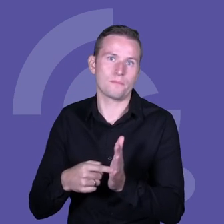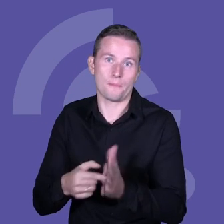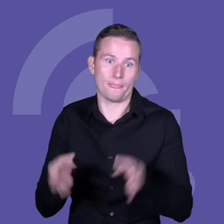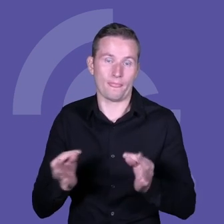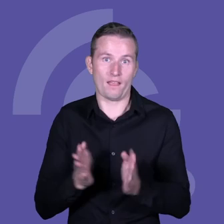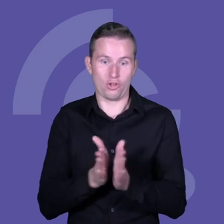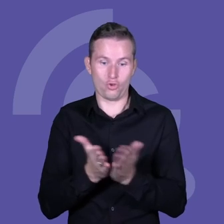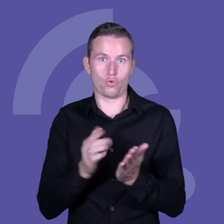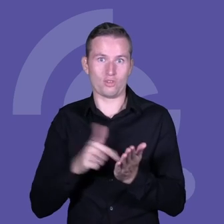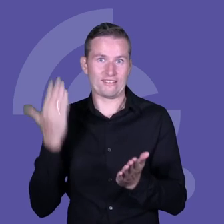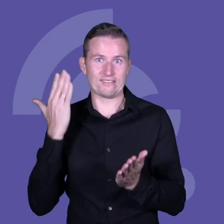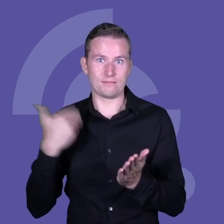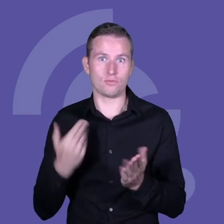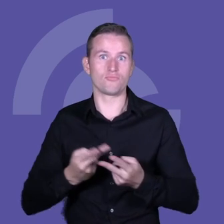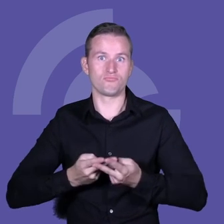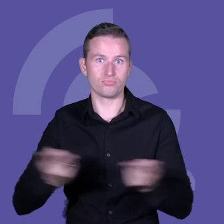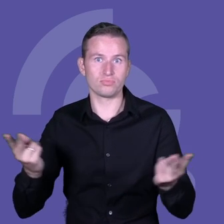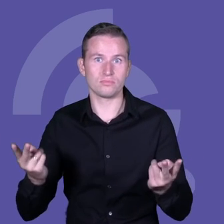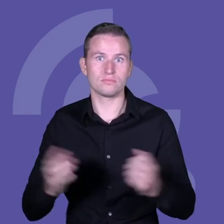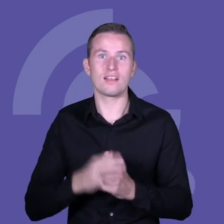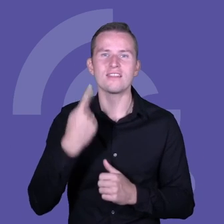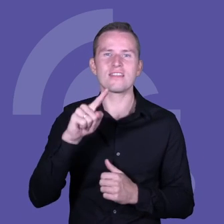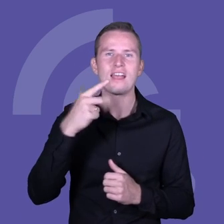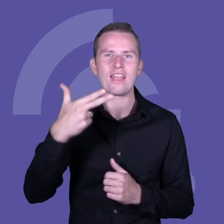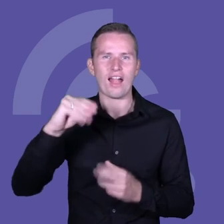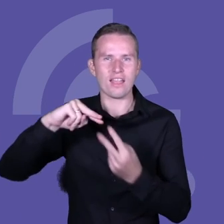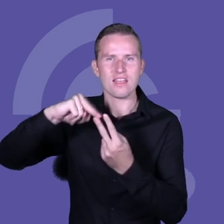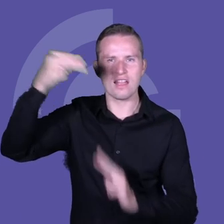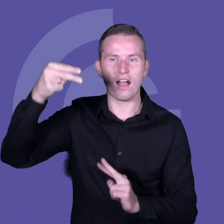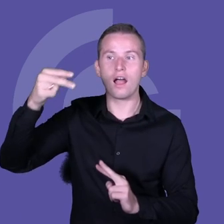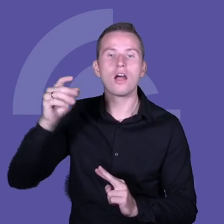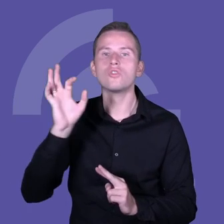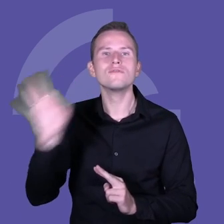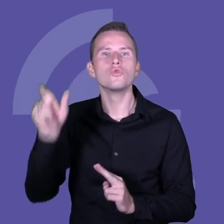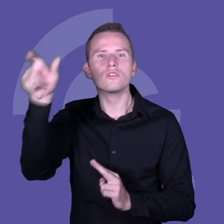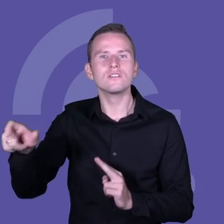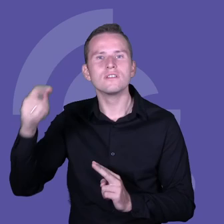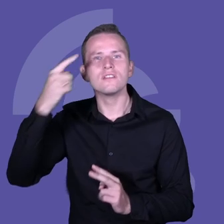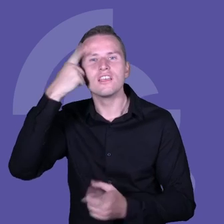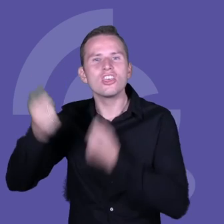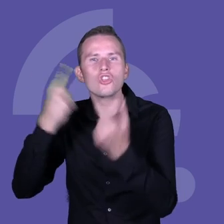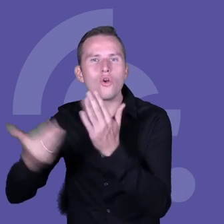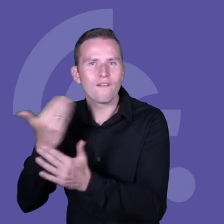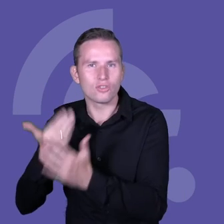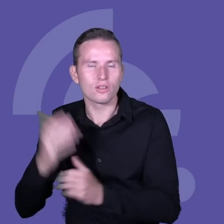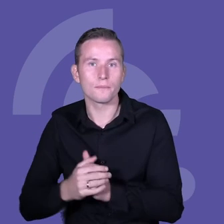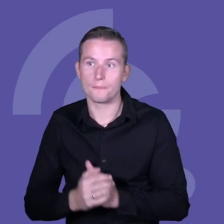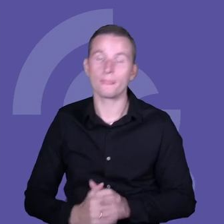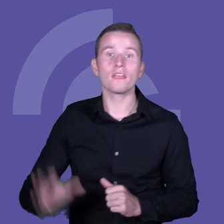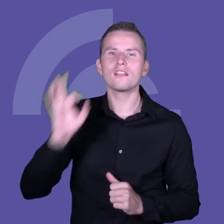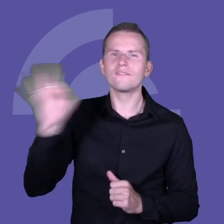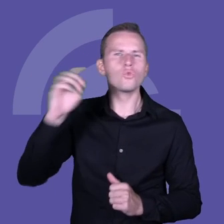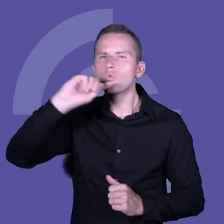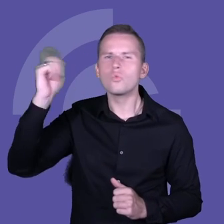została wydana, fajnie nazwana DNA Innowatora. I jeśli spojrzymy na kluczowe umiejętności, jakie tam dostrzegli,